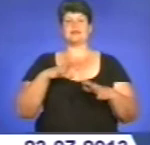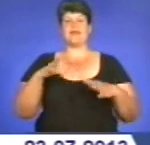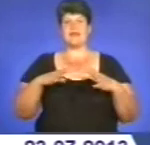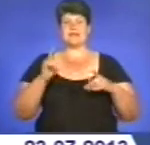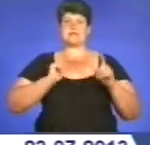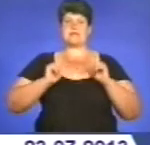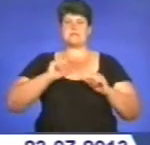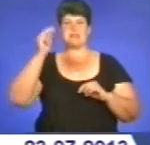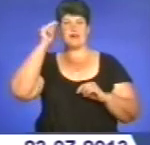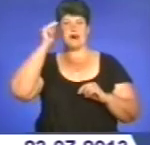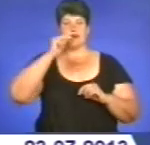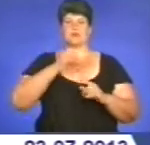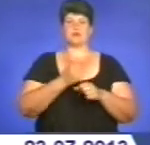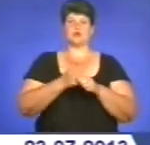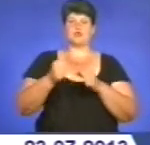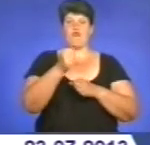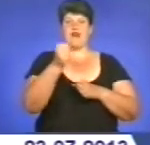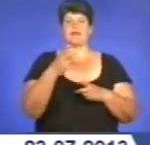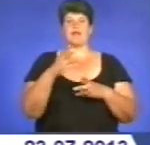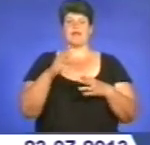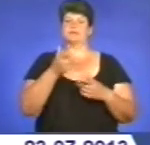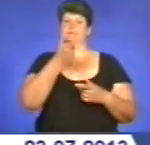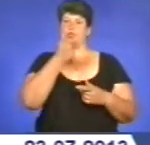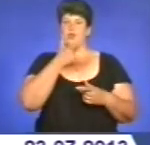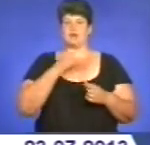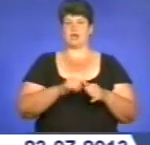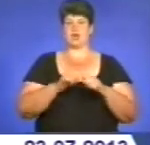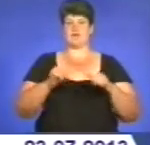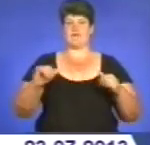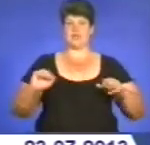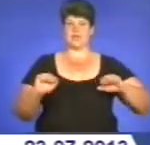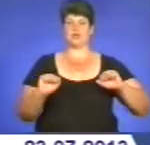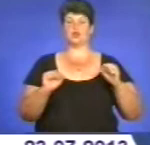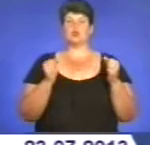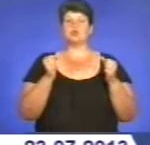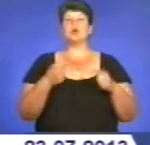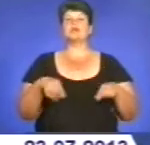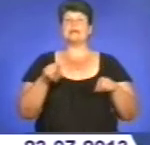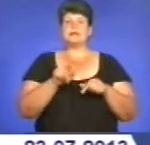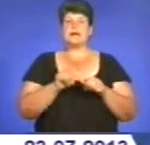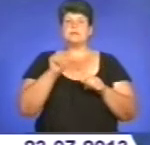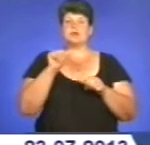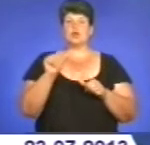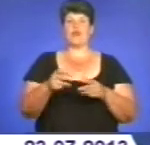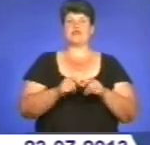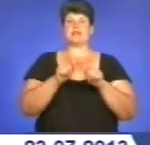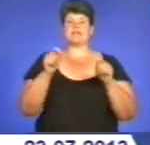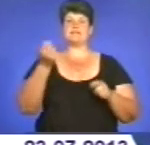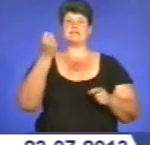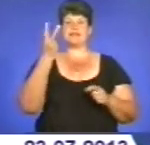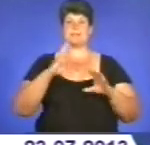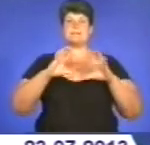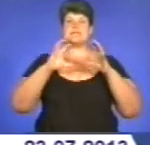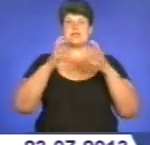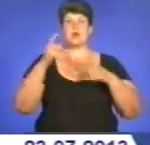семінарах, просувати толерантність і розвивати дружбу. Крім того, традиційно в «Артеку» відкрився і 12-й міжнародний